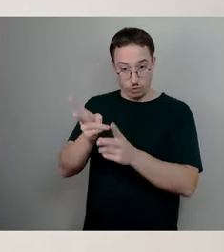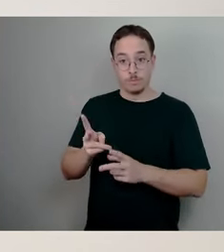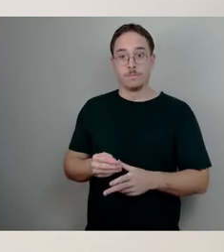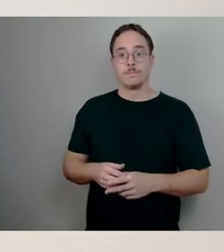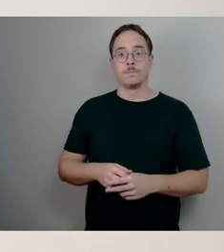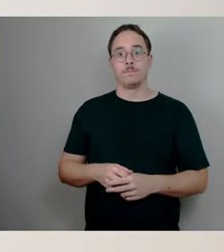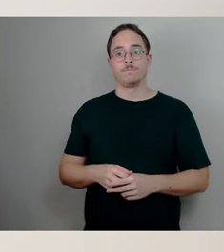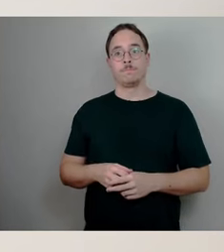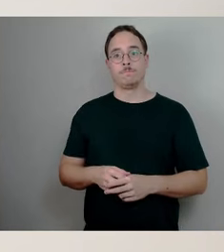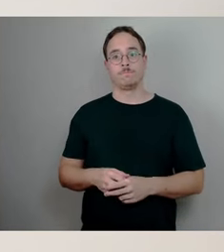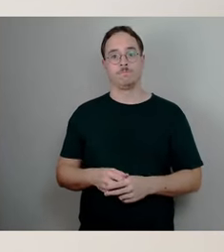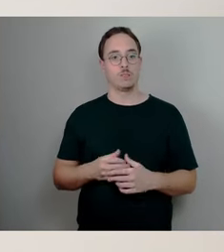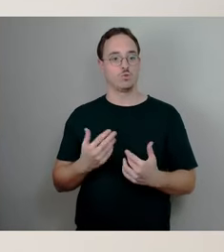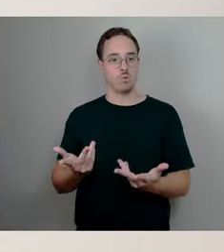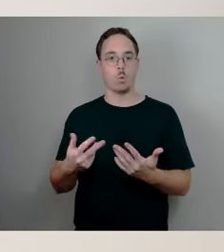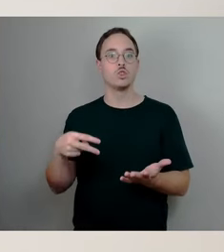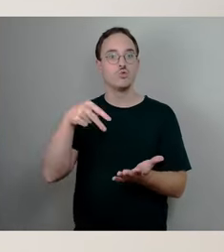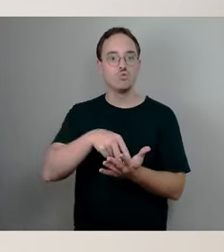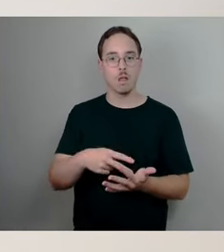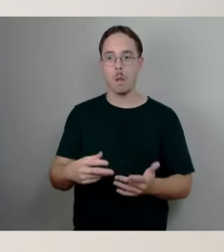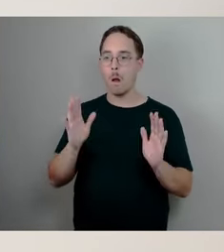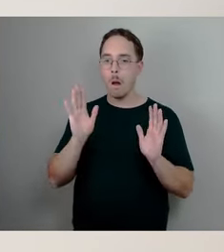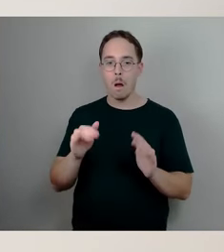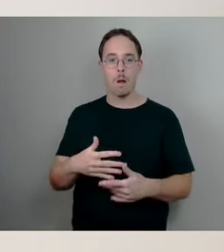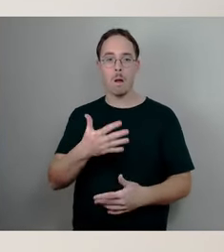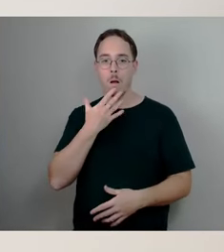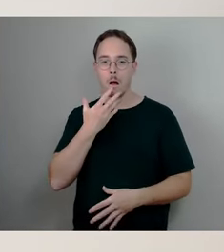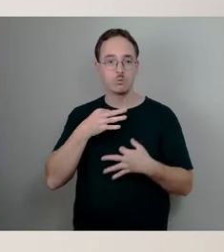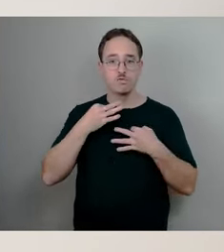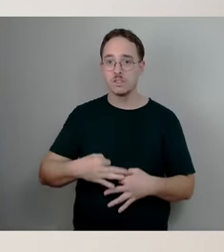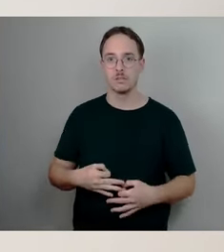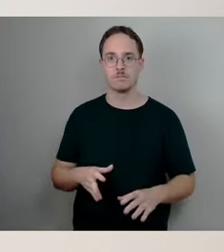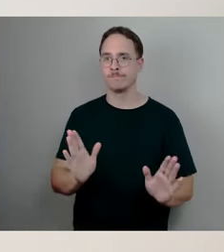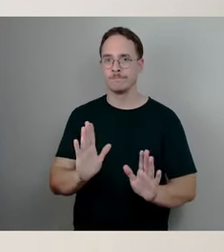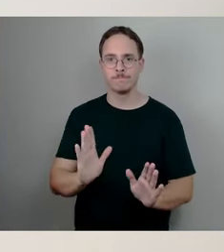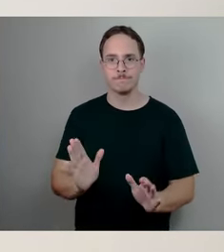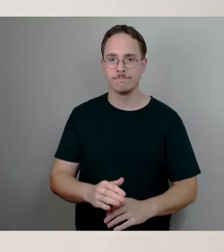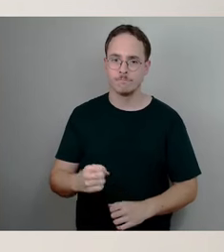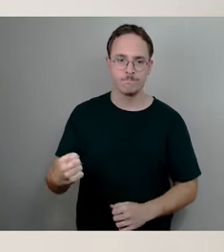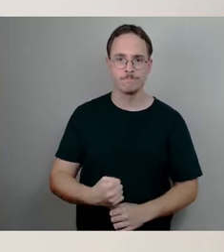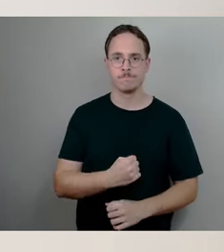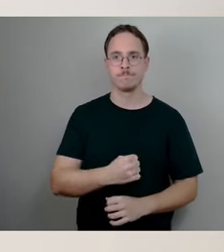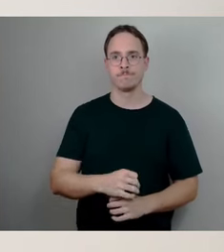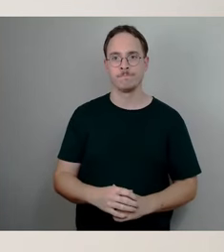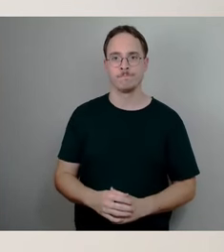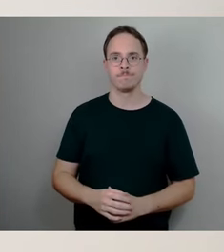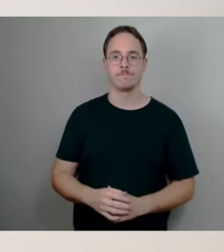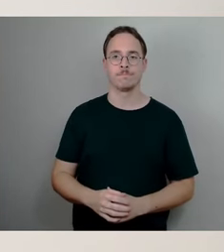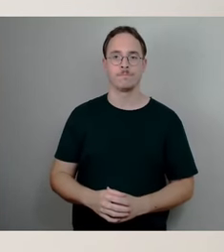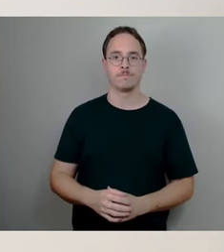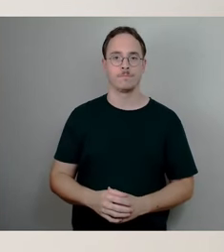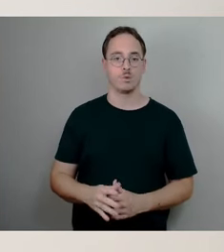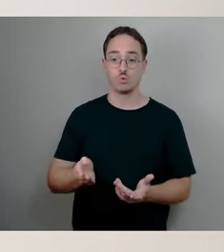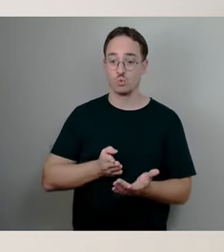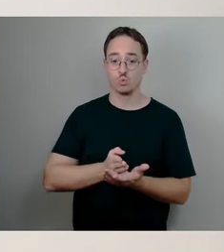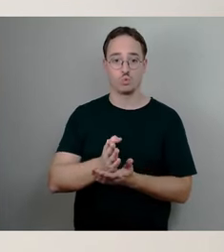natürlich kein befriedigender Zustand ist. Das ist kein befriedigender Zustand und das darf auch kein Dauerzustand sein. Und